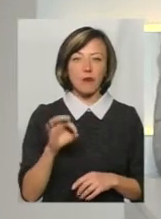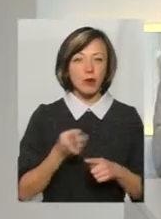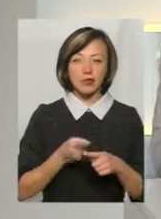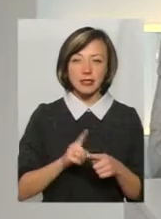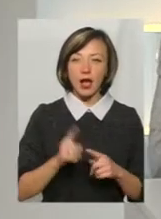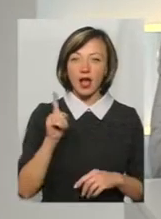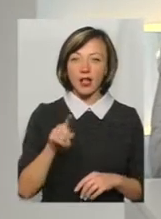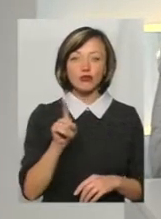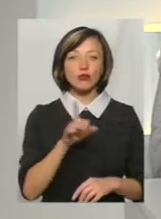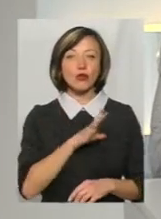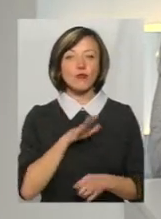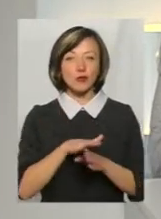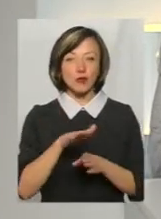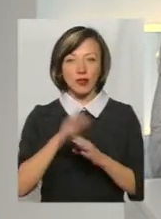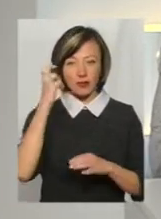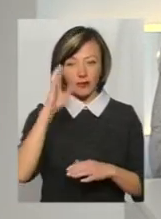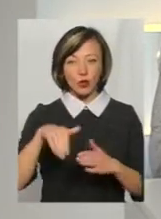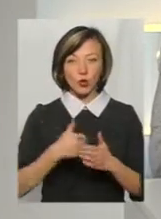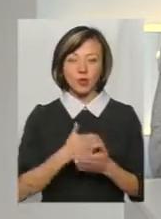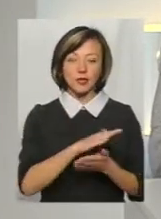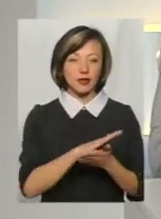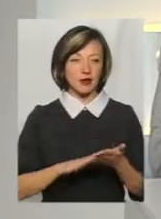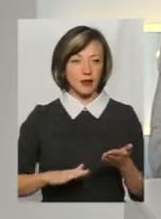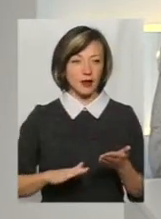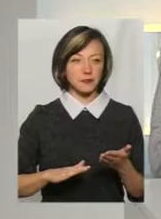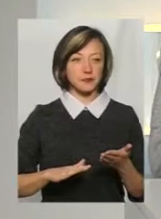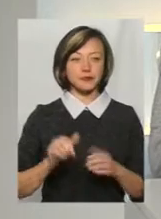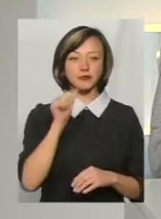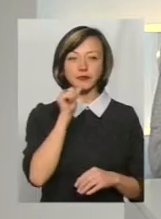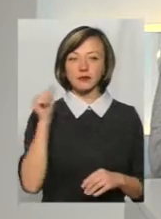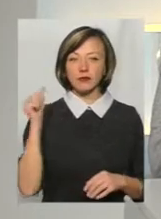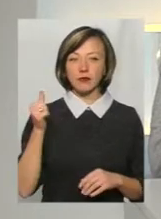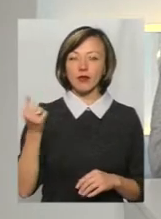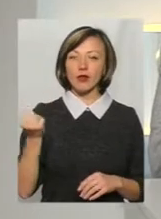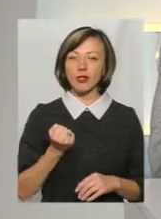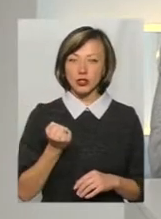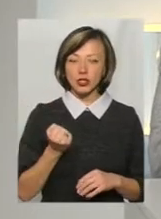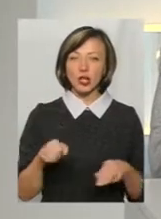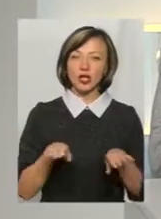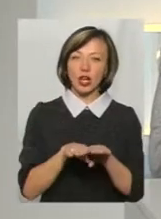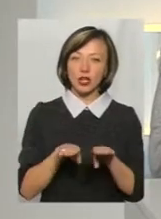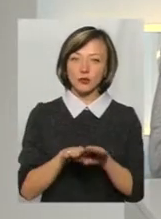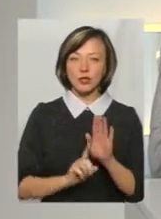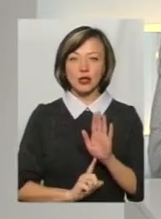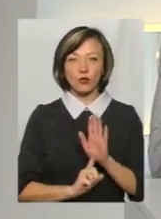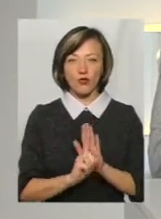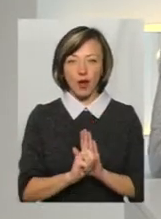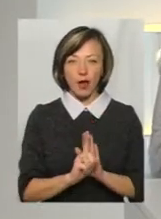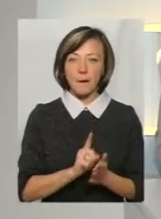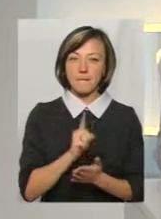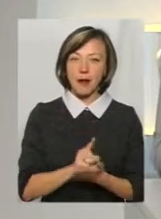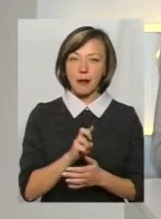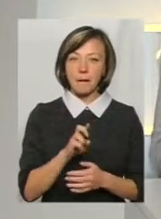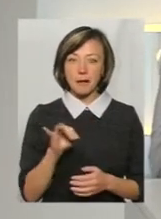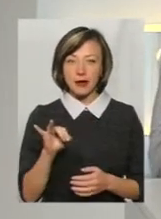те, що відбувалося в Києві і досі по суті триває. Отже, минулий тиждень начебто стартувала, або мала б